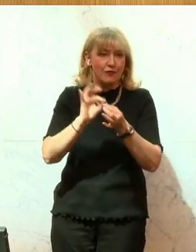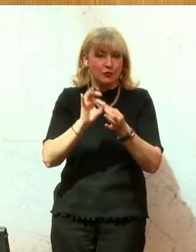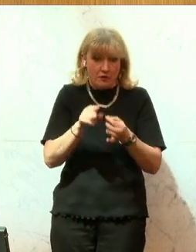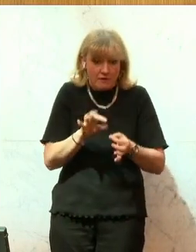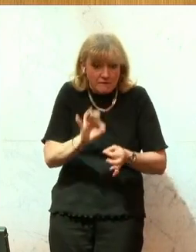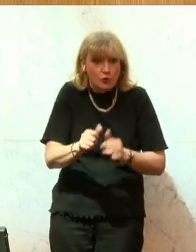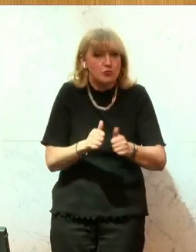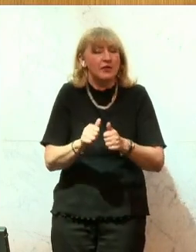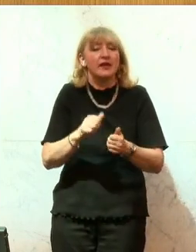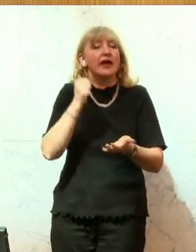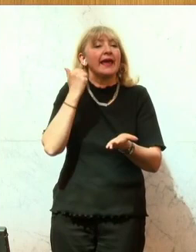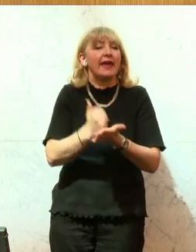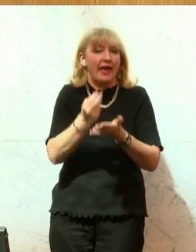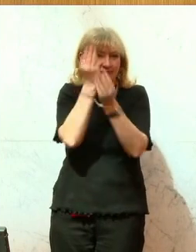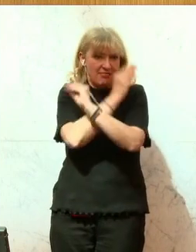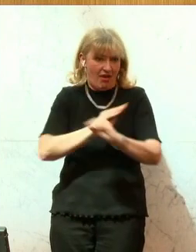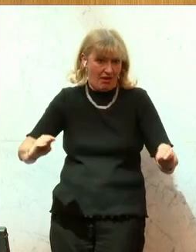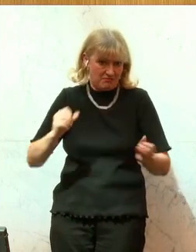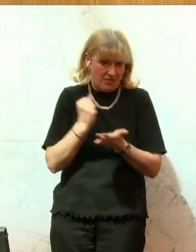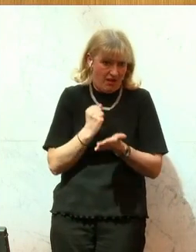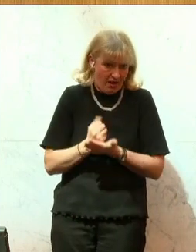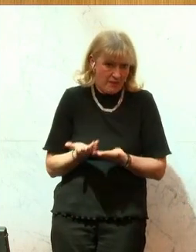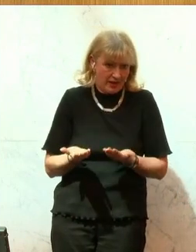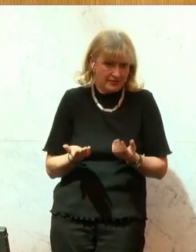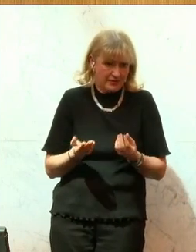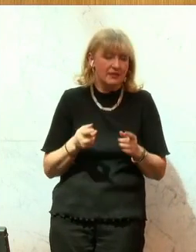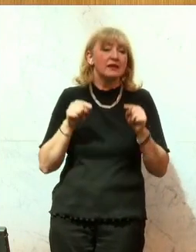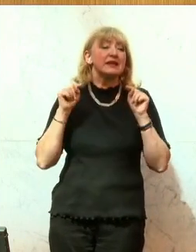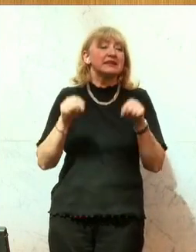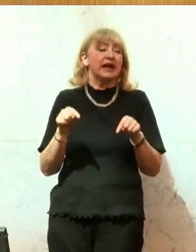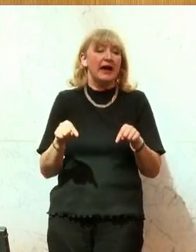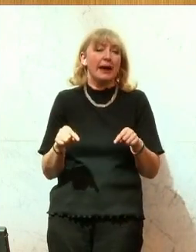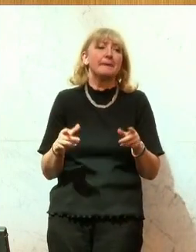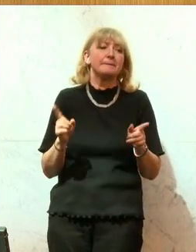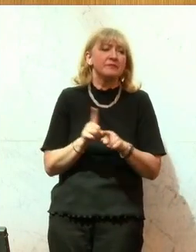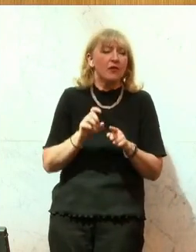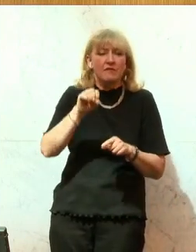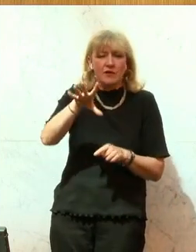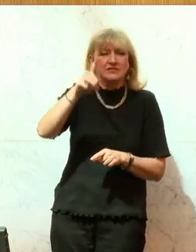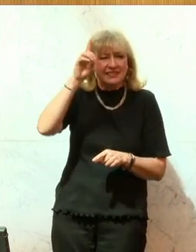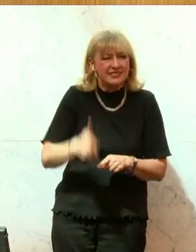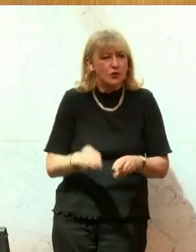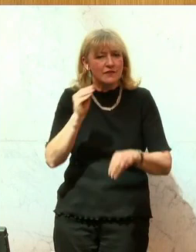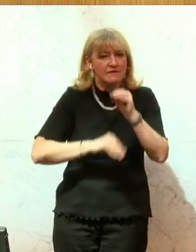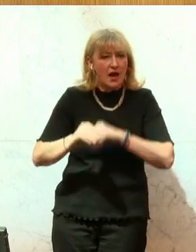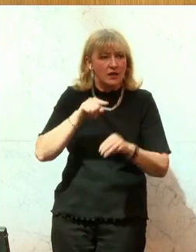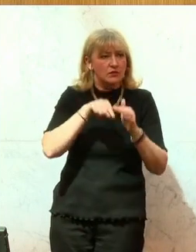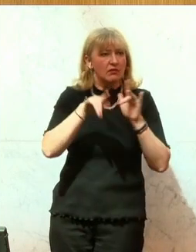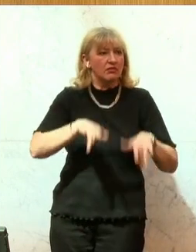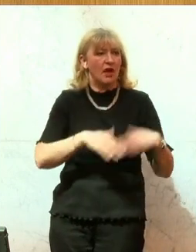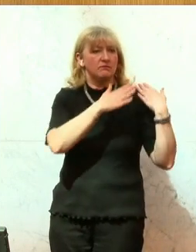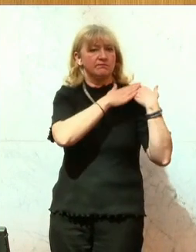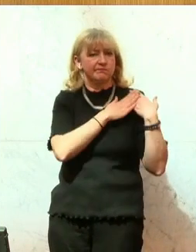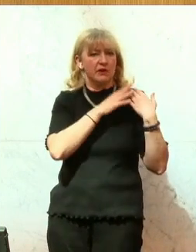Sport ehrenamtlich arbeiten und die in 15.000 Vereinen Verantwortung tragen.